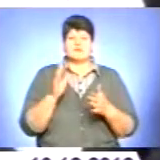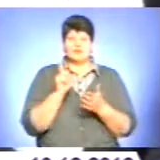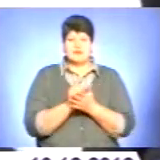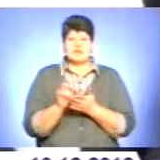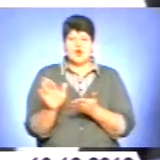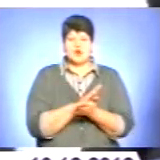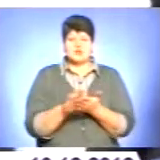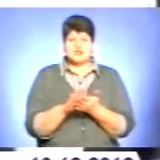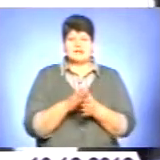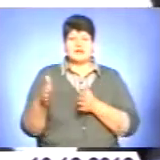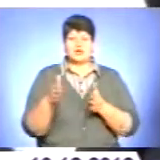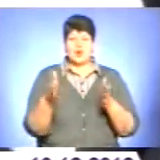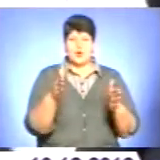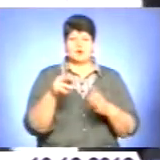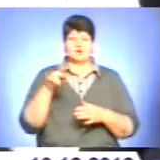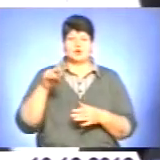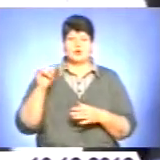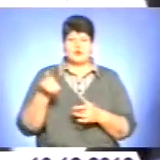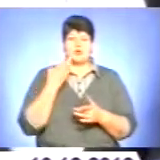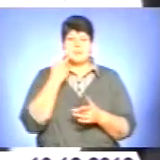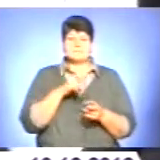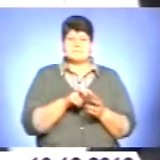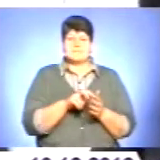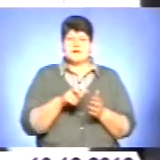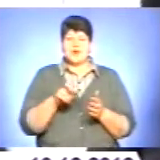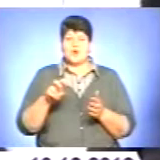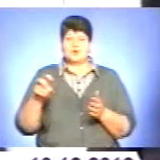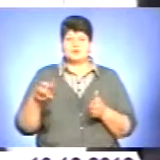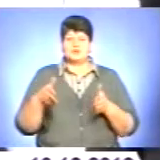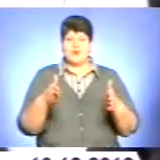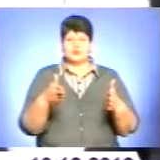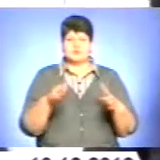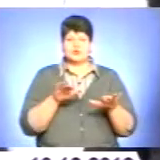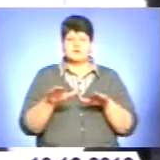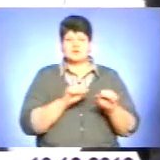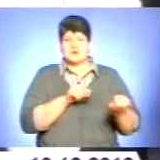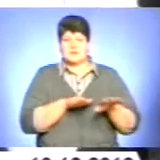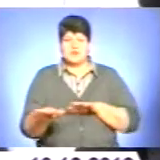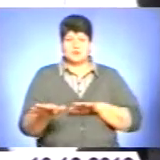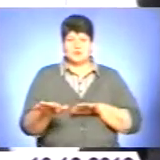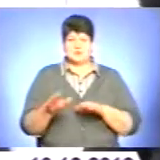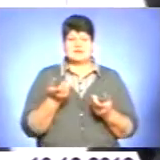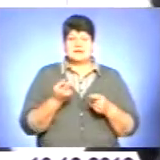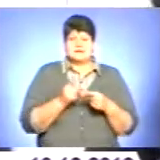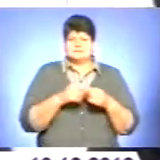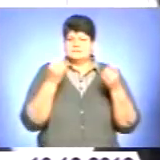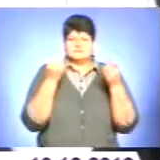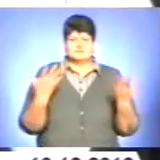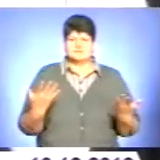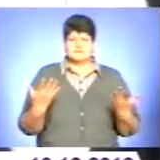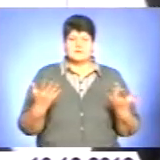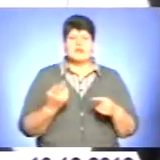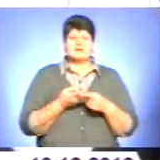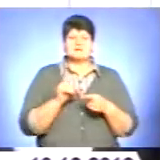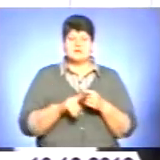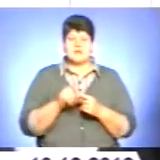дороги, тротуари. Переходиш дорогу, на дорозі можна поскульзнутися елементарно. Це